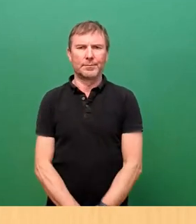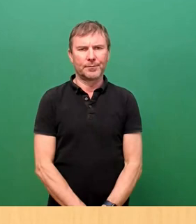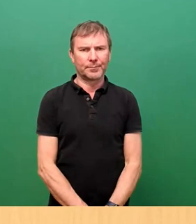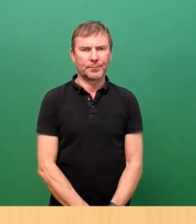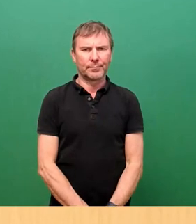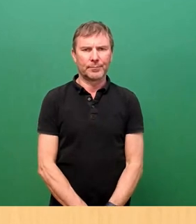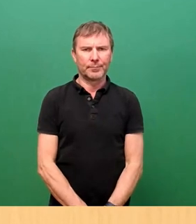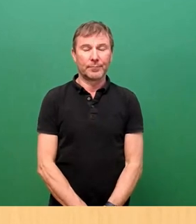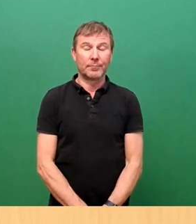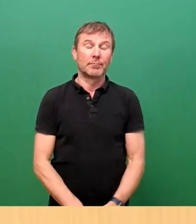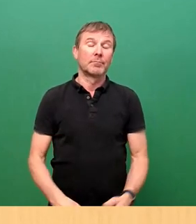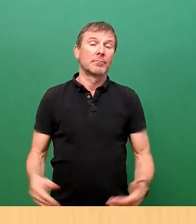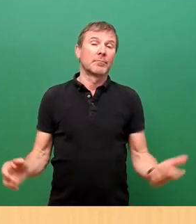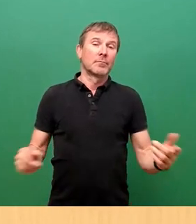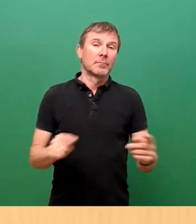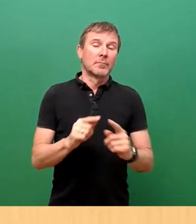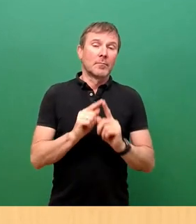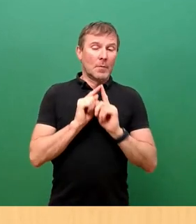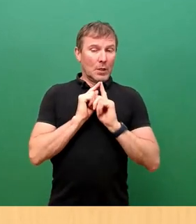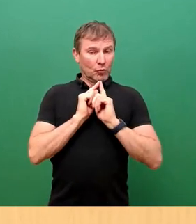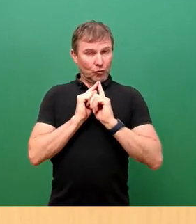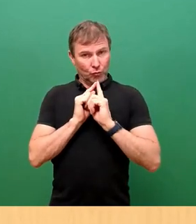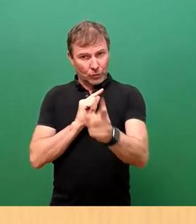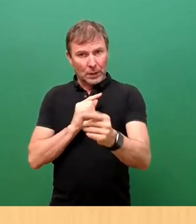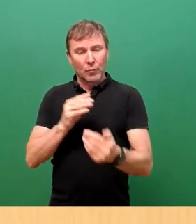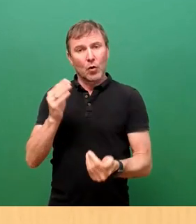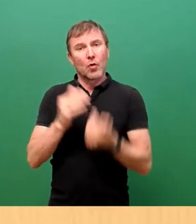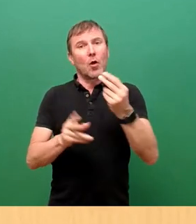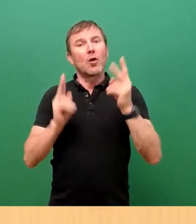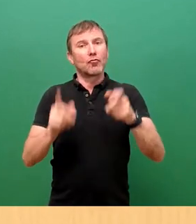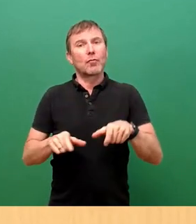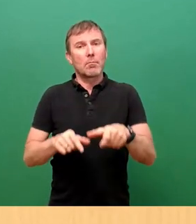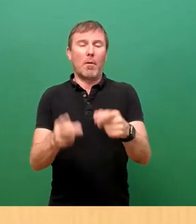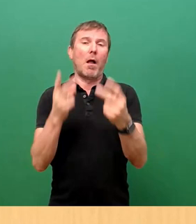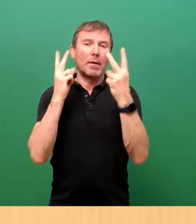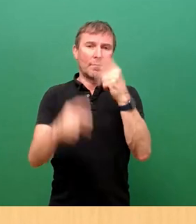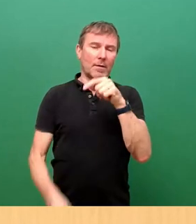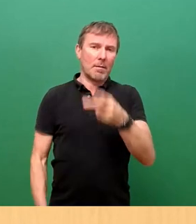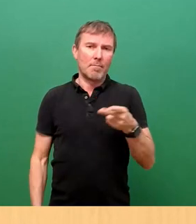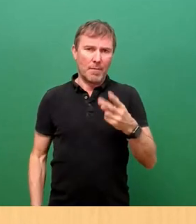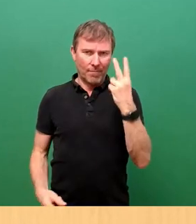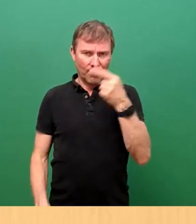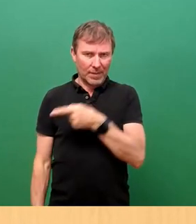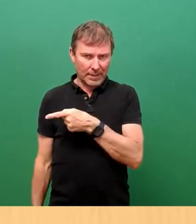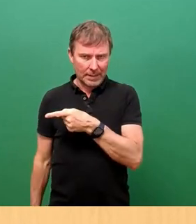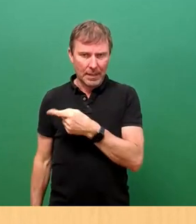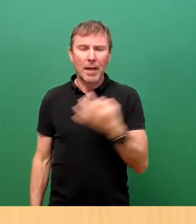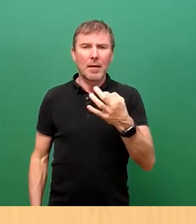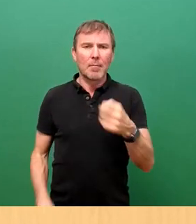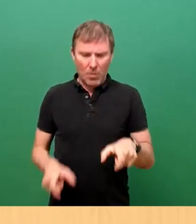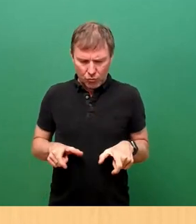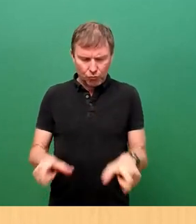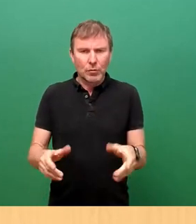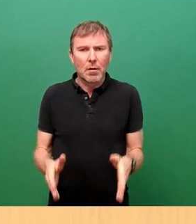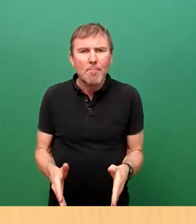Die Strecke ist für die neue Stadtbahn entscheidend und deshalb braucht es den breiteren